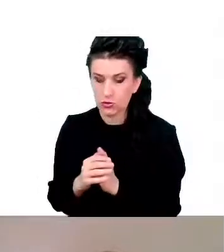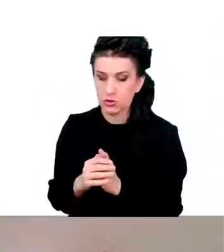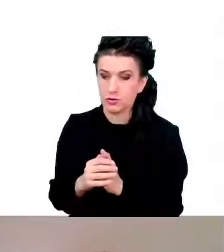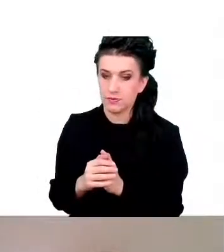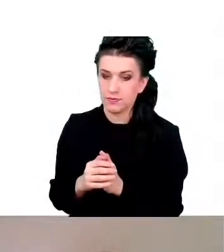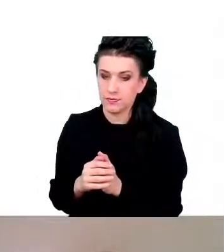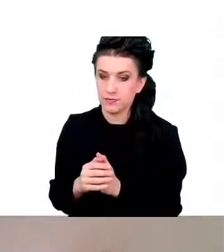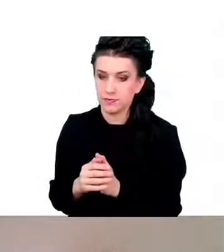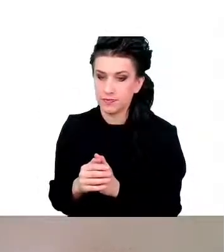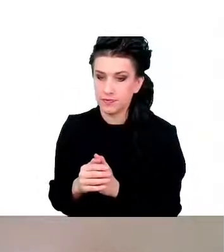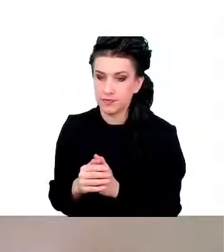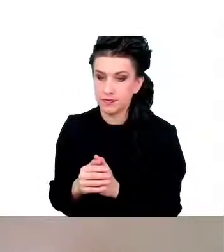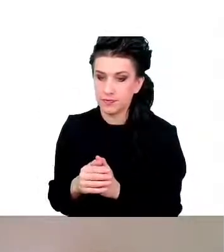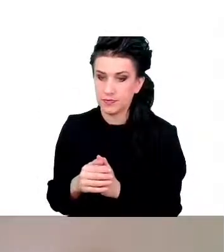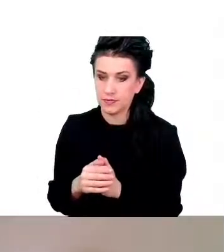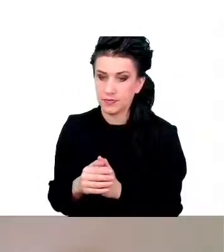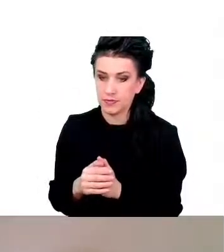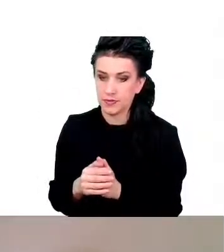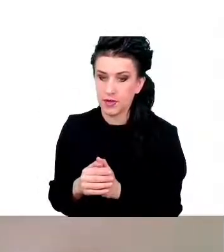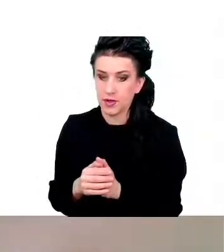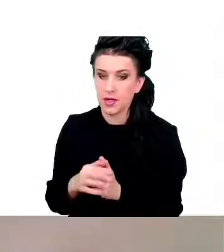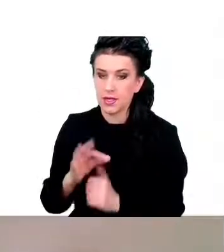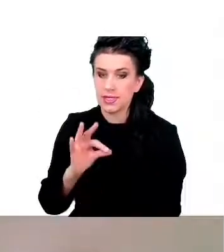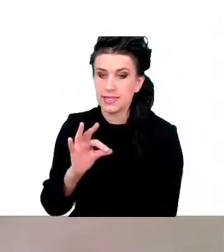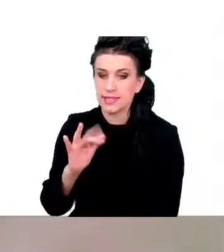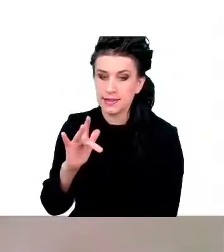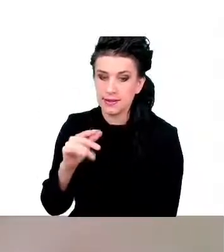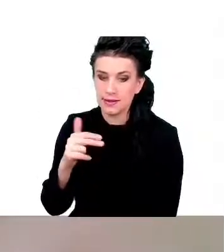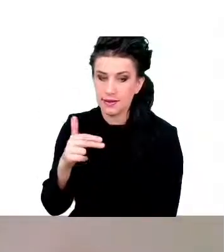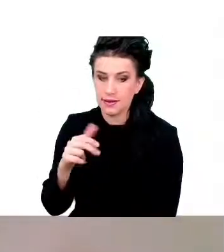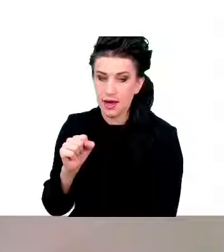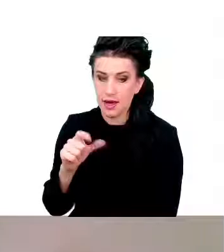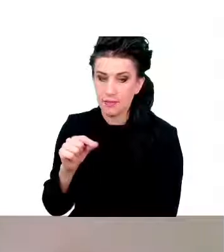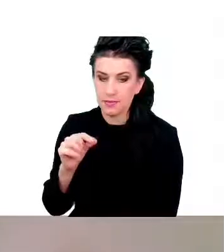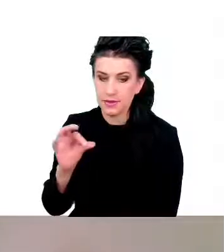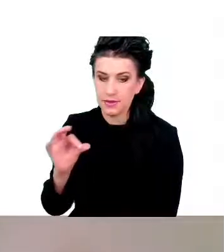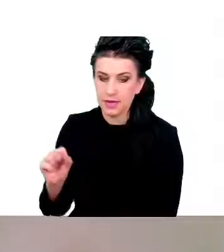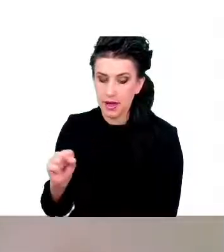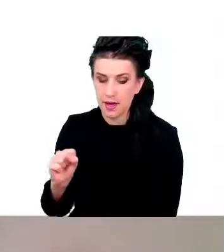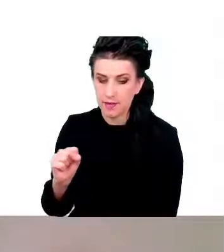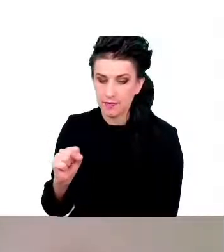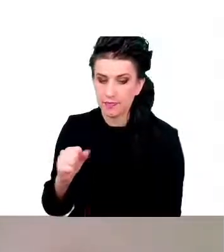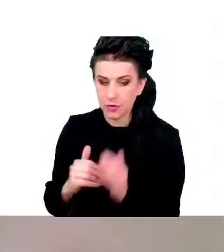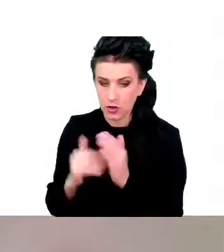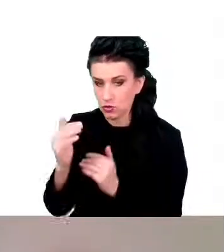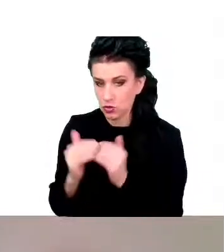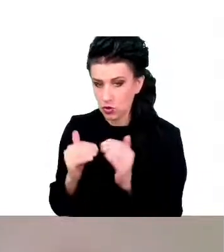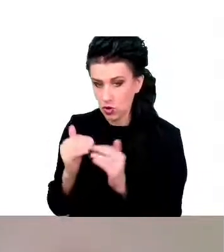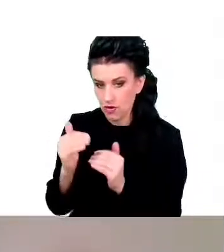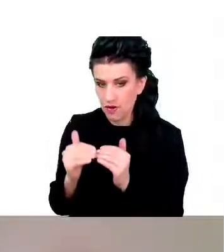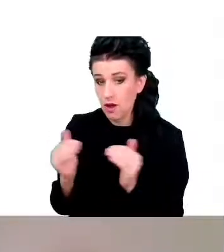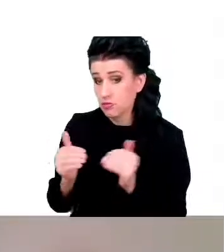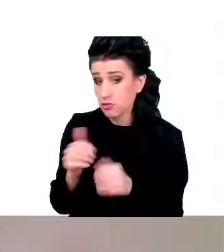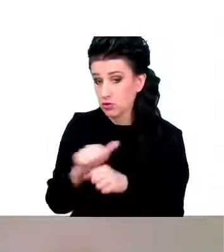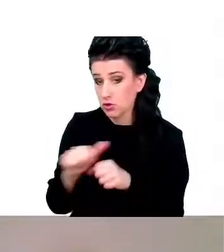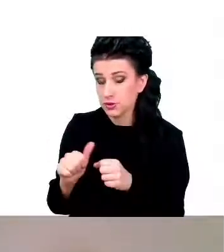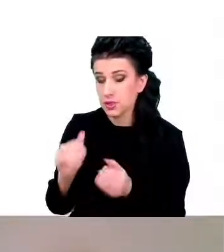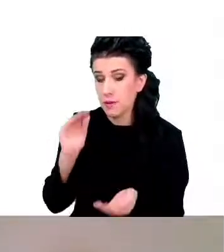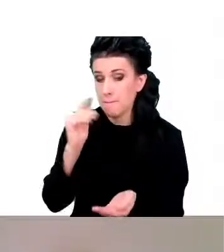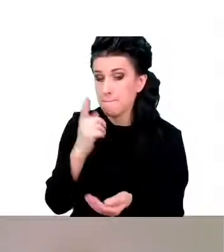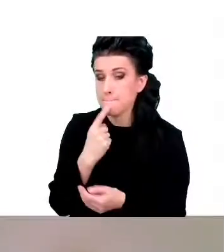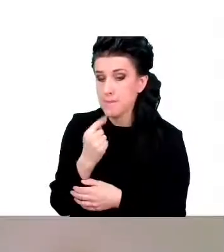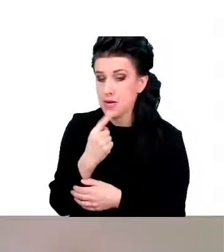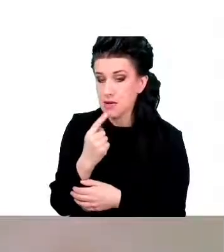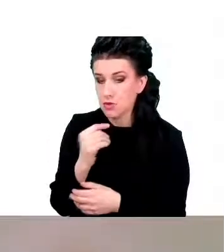dendrytycznego, synapsa, którą on tworzy, może być mniej dojrzała albo bardziej dojrzała.